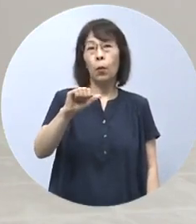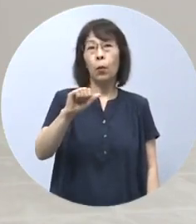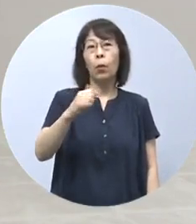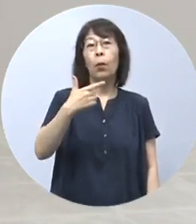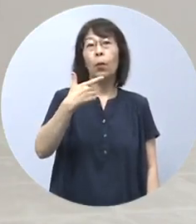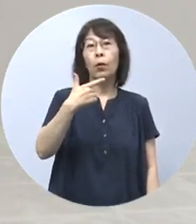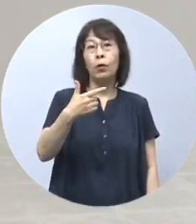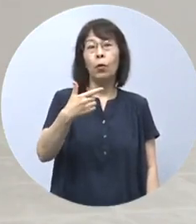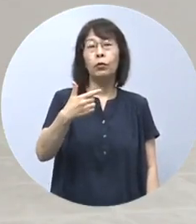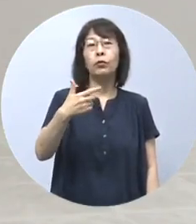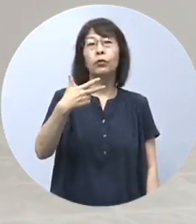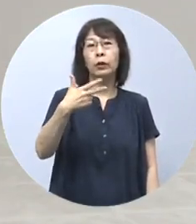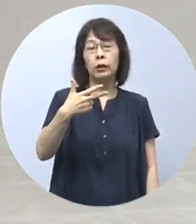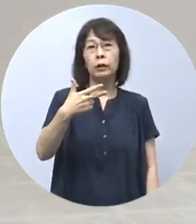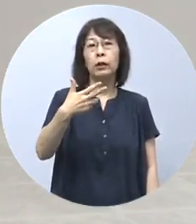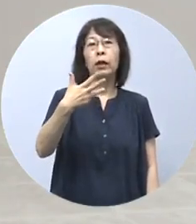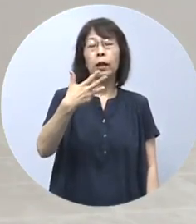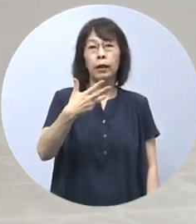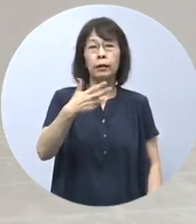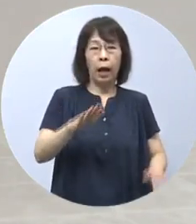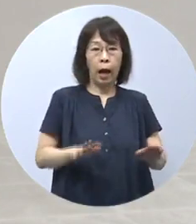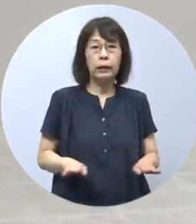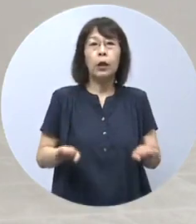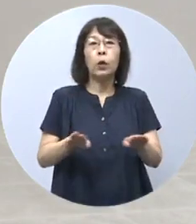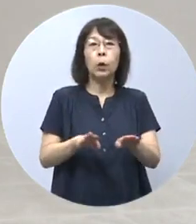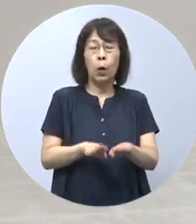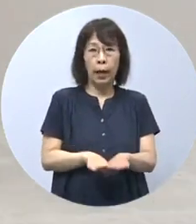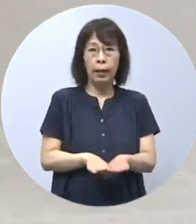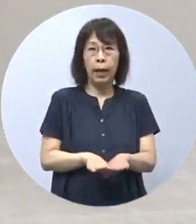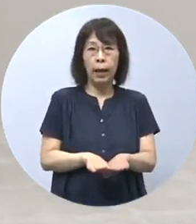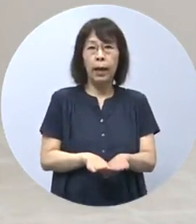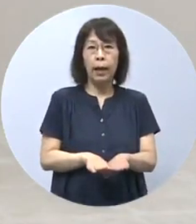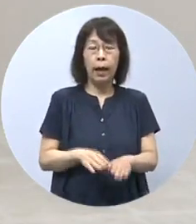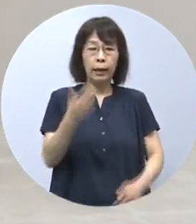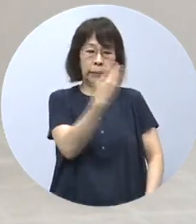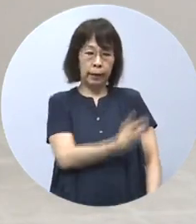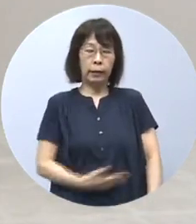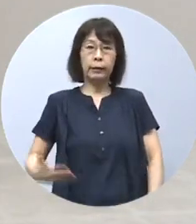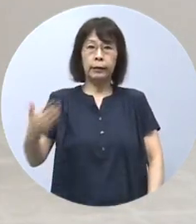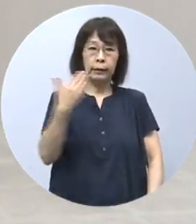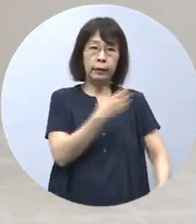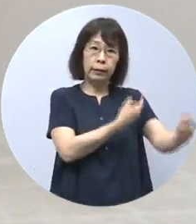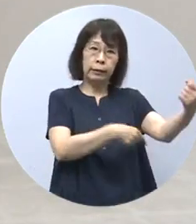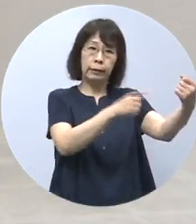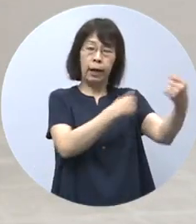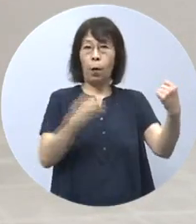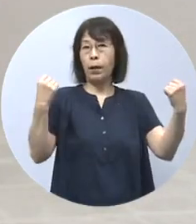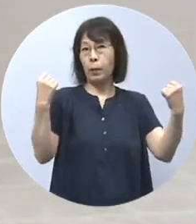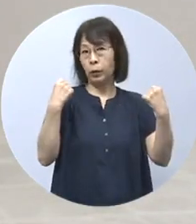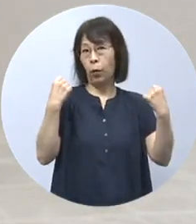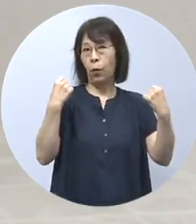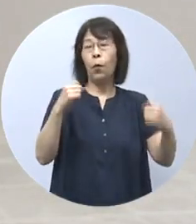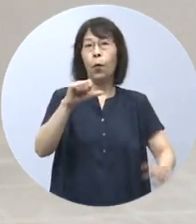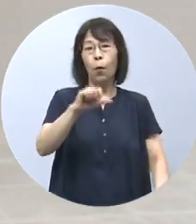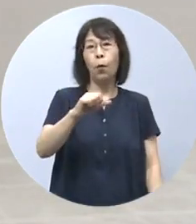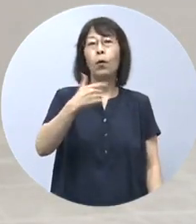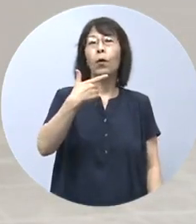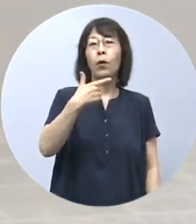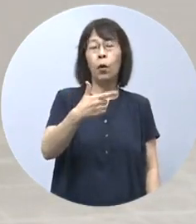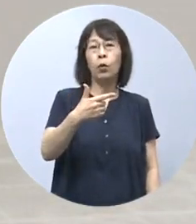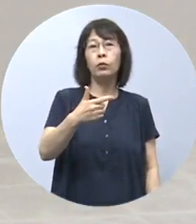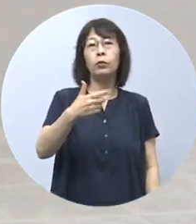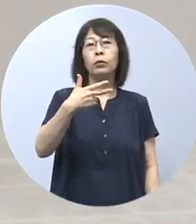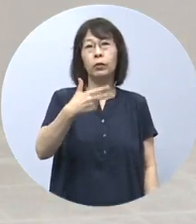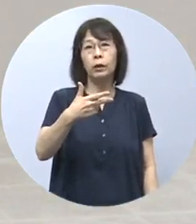56足を揃えて全身に力を入れましょう5